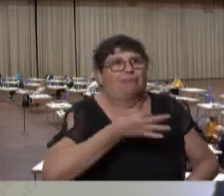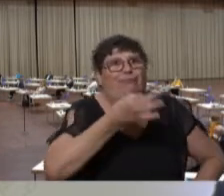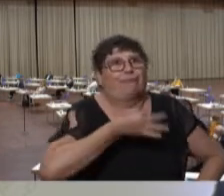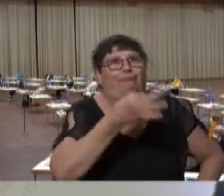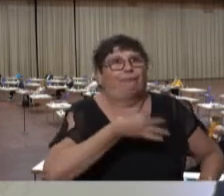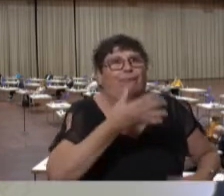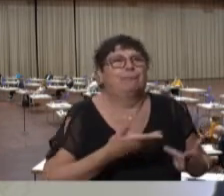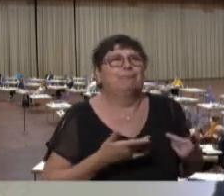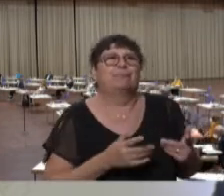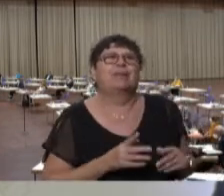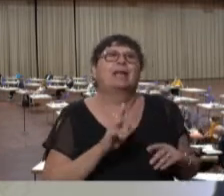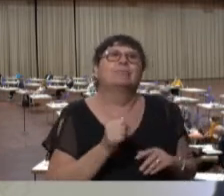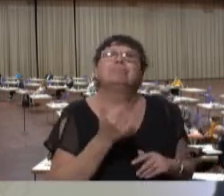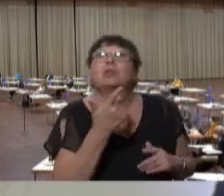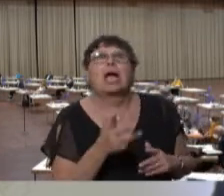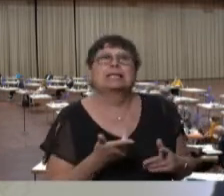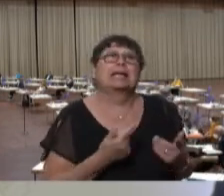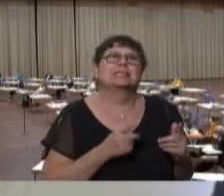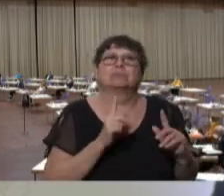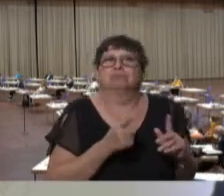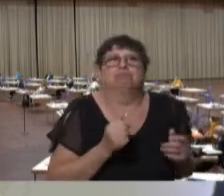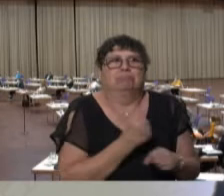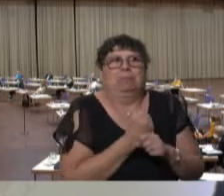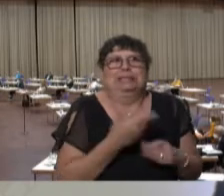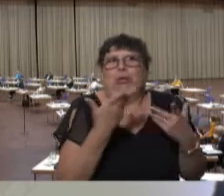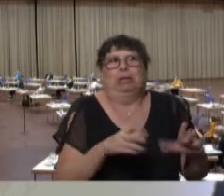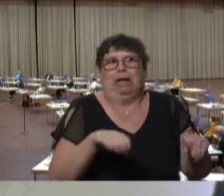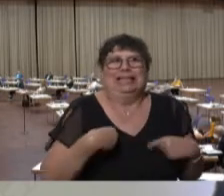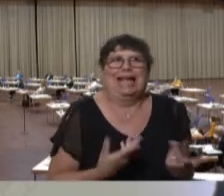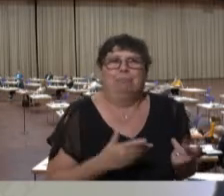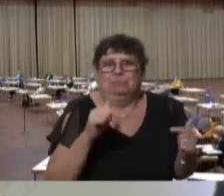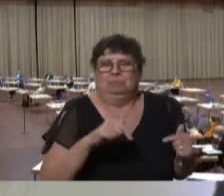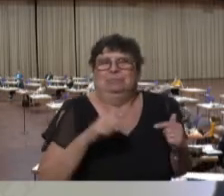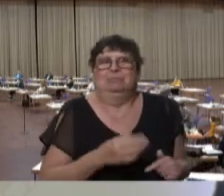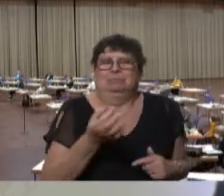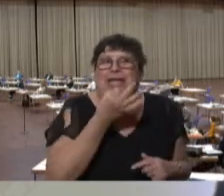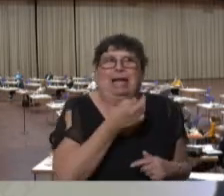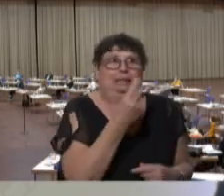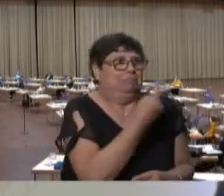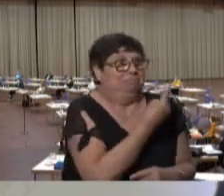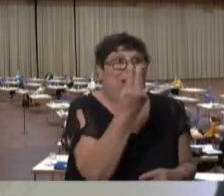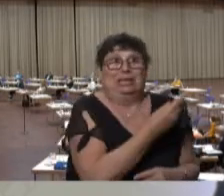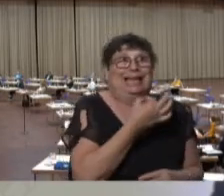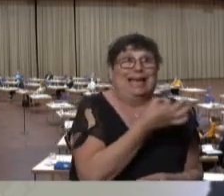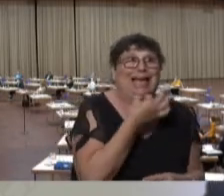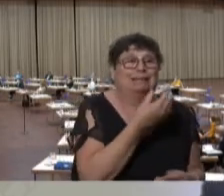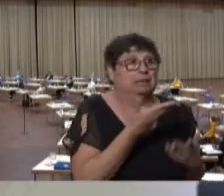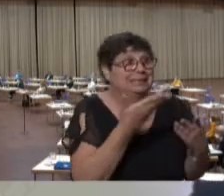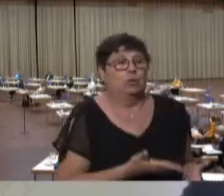Weil ich finde, einiges kann man hier nicht stehen lassen, was hier vom beiden Vorrednern